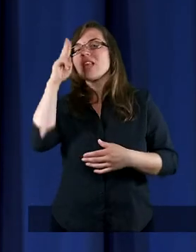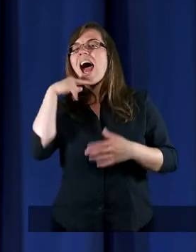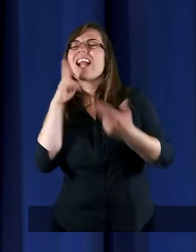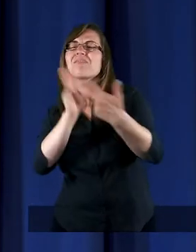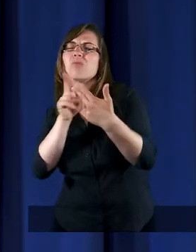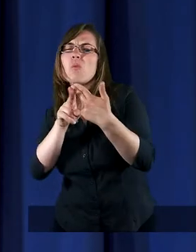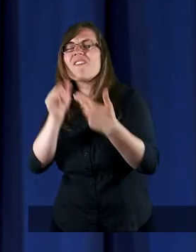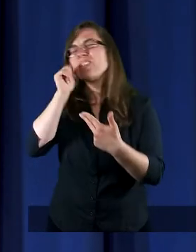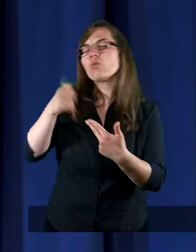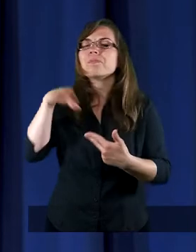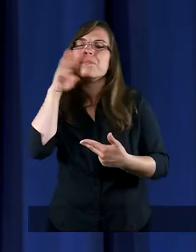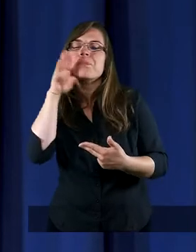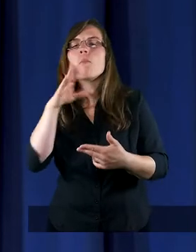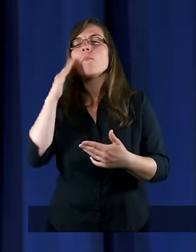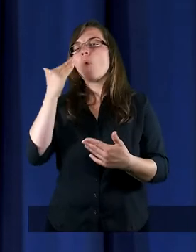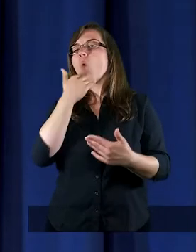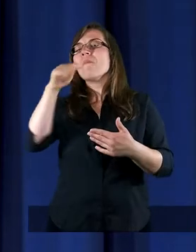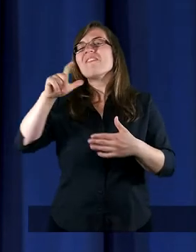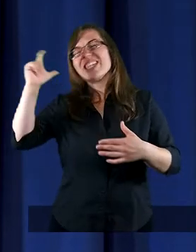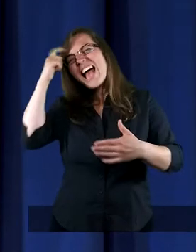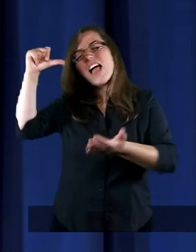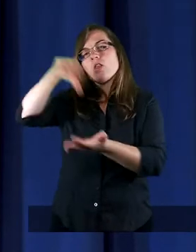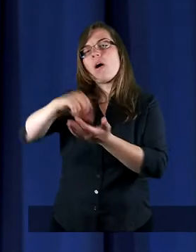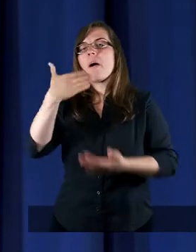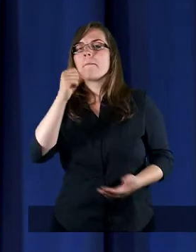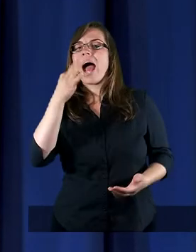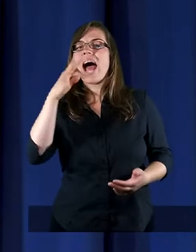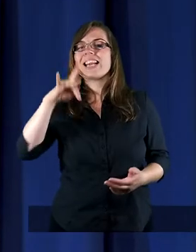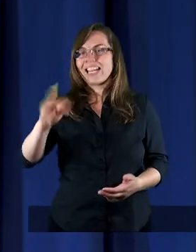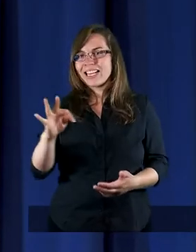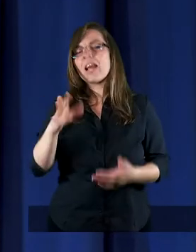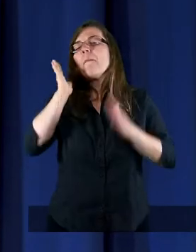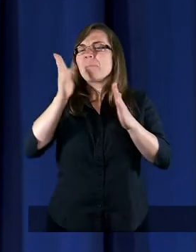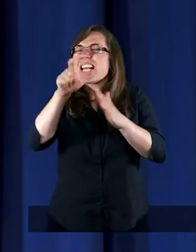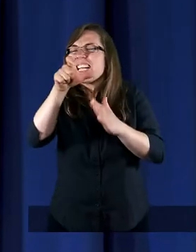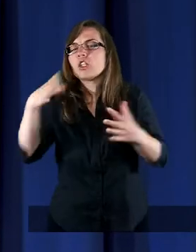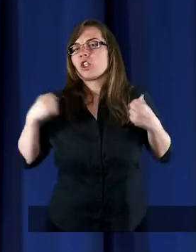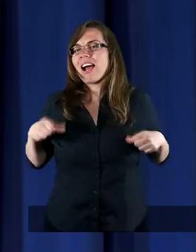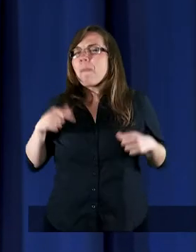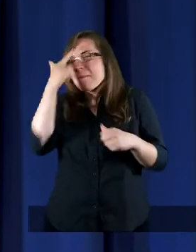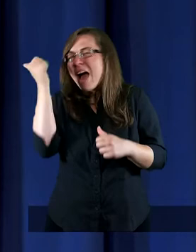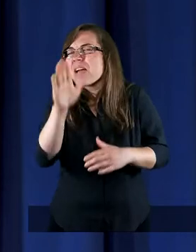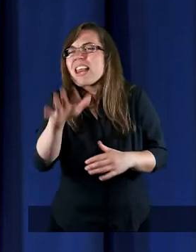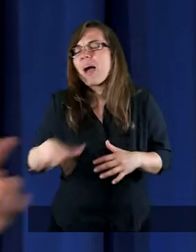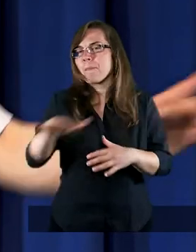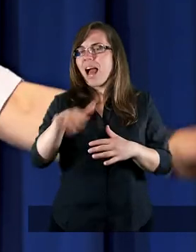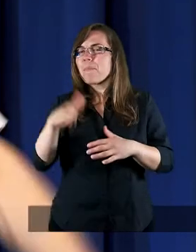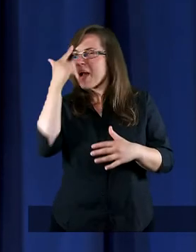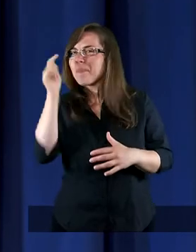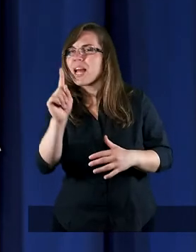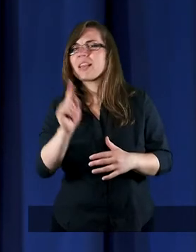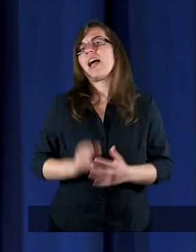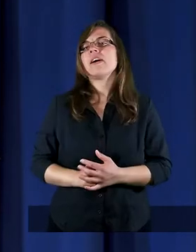jutro w samo południe, w centrum Madrytu. Będę czekał na Ciebie. Pamiętaj, na placu, vis-a-vis